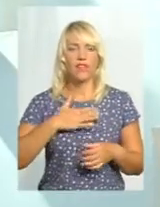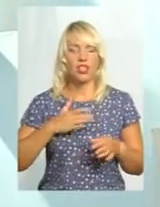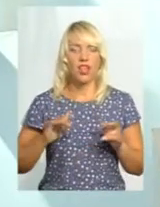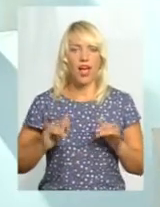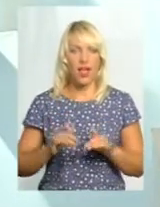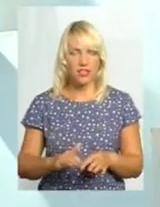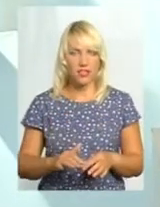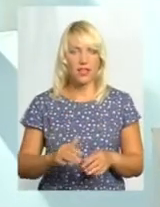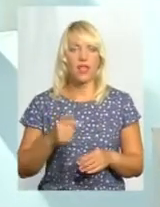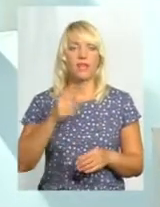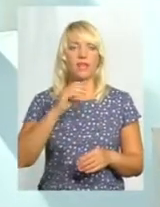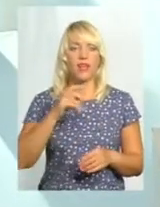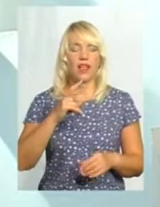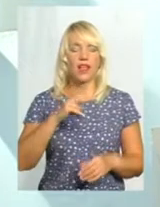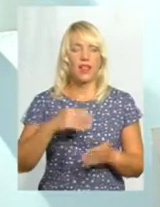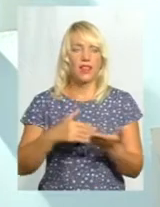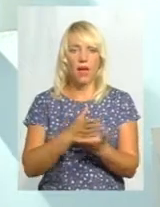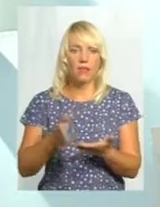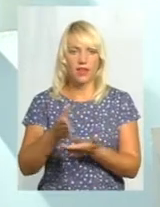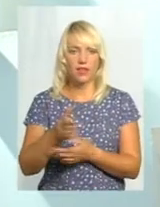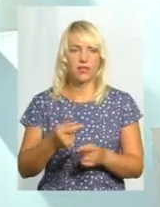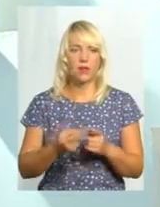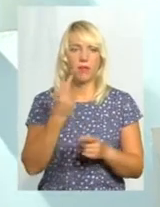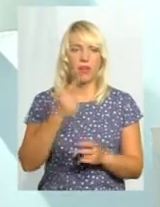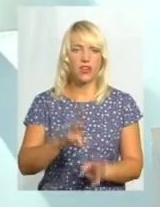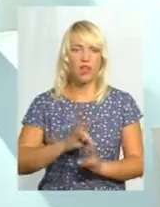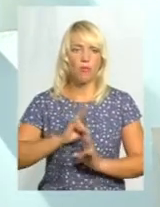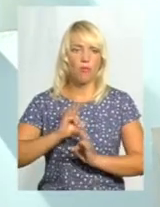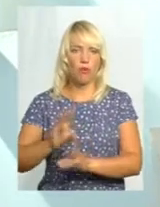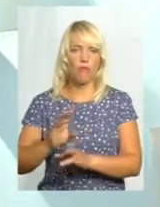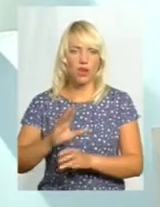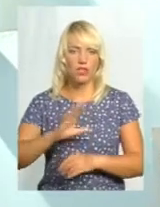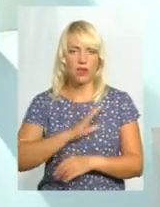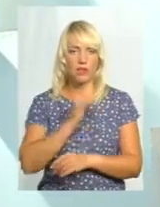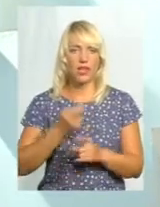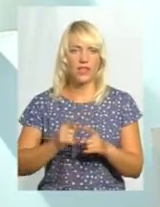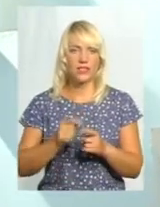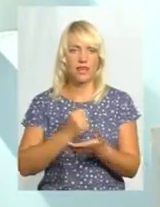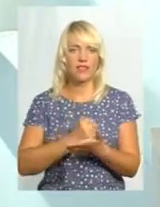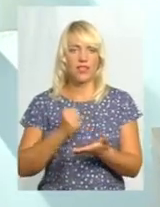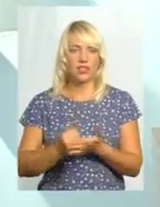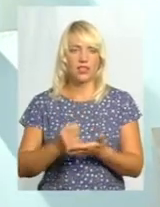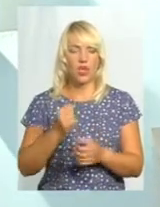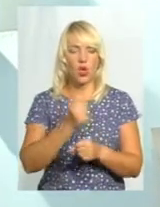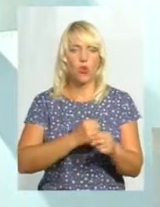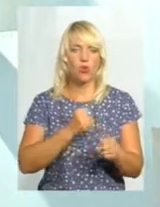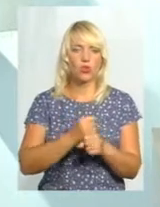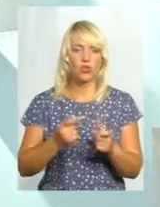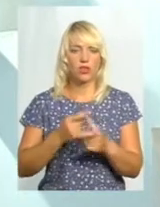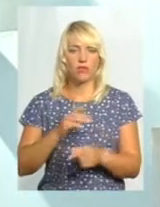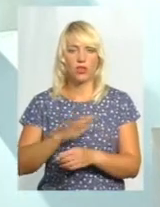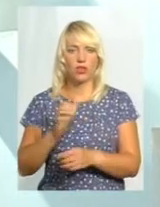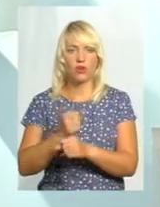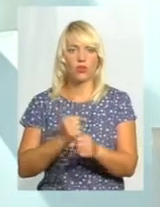сьогодні так само перша провокація якраз була. Це віза спочатку, робоча або не робоча, і в яку